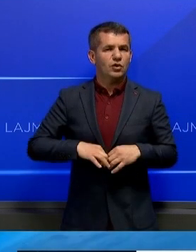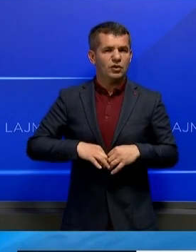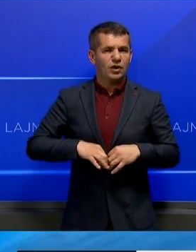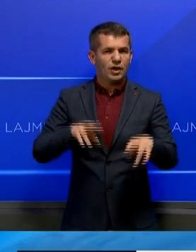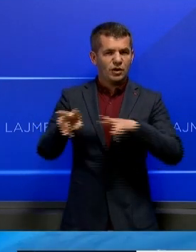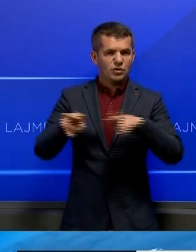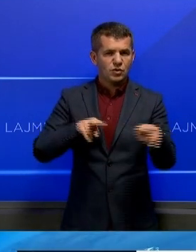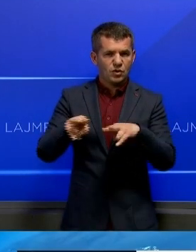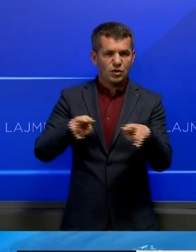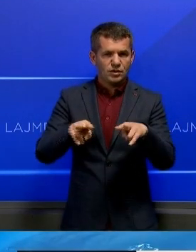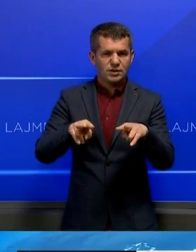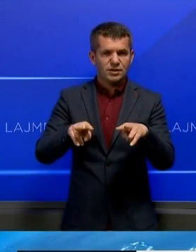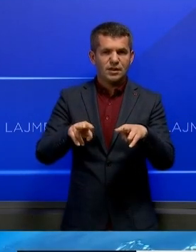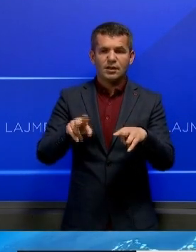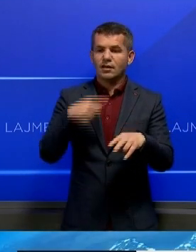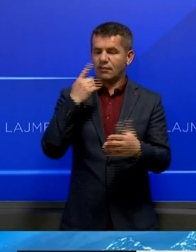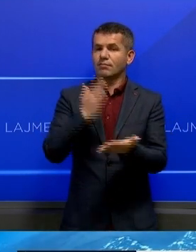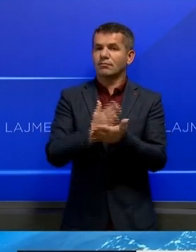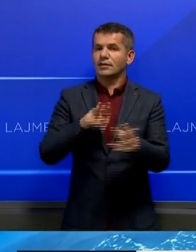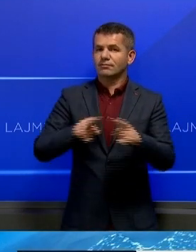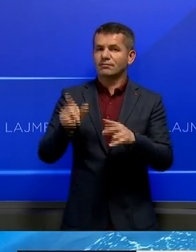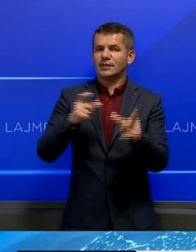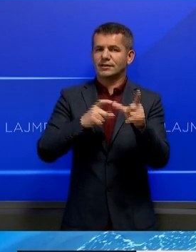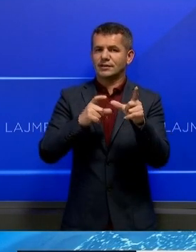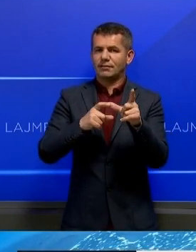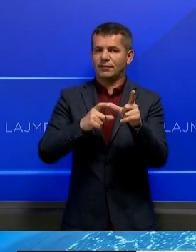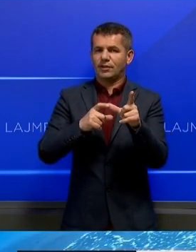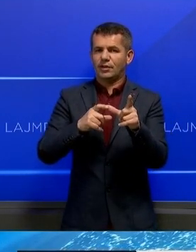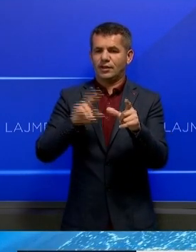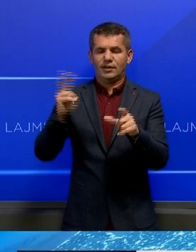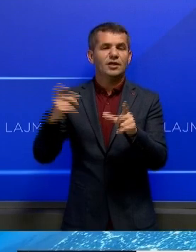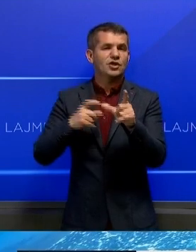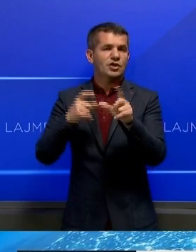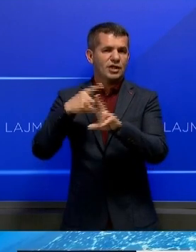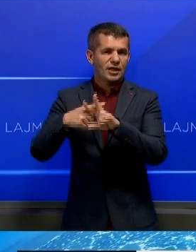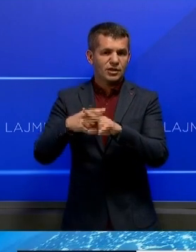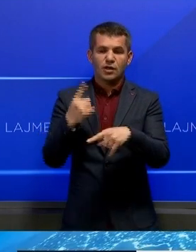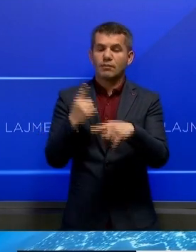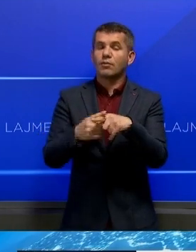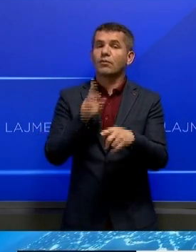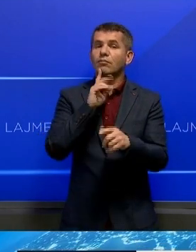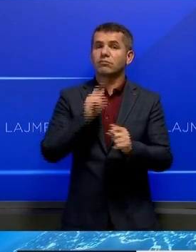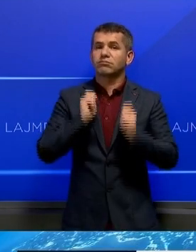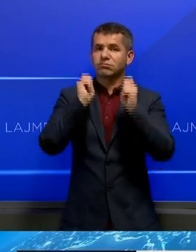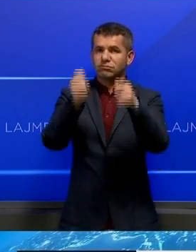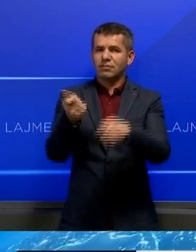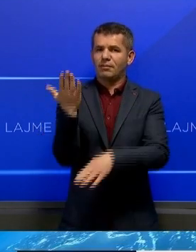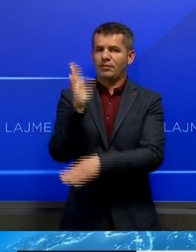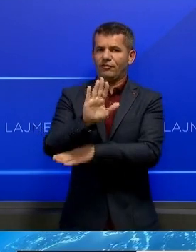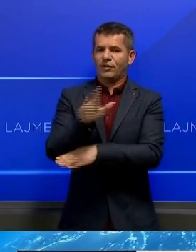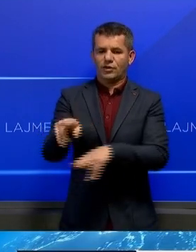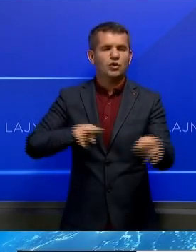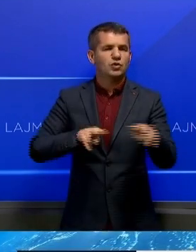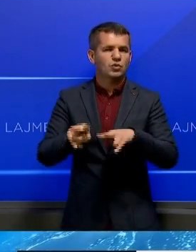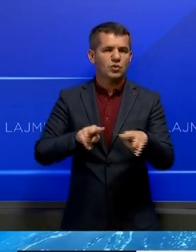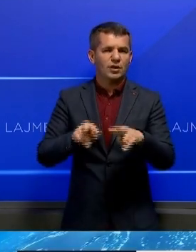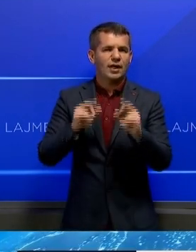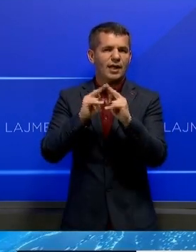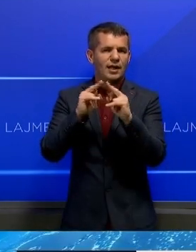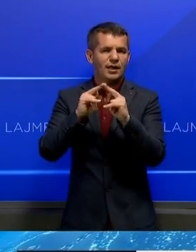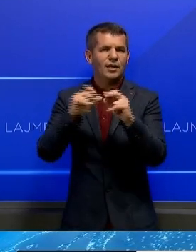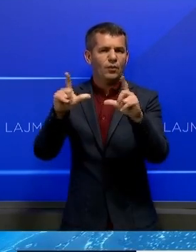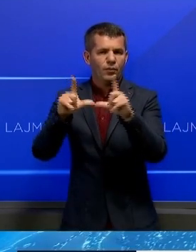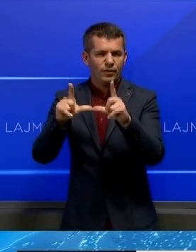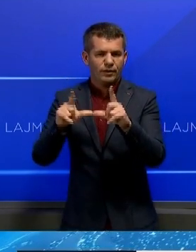gjykuas në rrasin e Rugoves ishte gjykuasi Sami Sharadjiu ndërsa aktë akuzen e ka përfatsuar prokurori Aliuka.